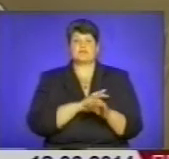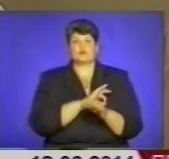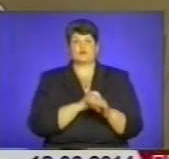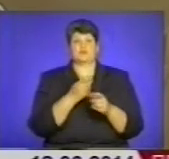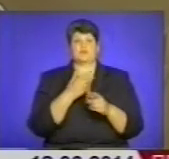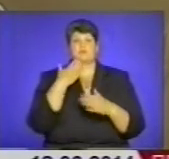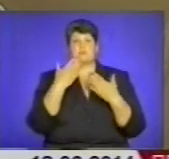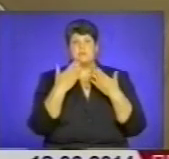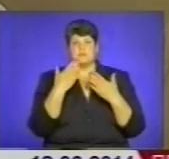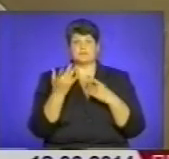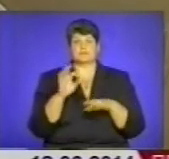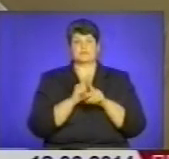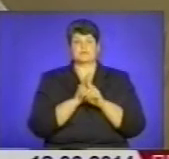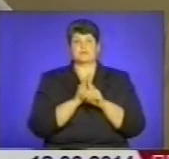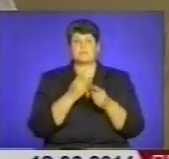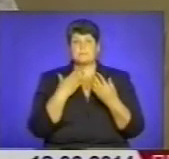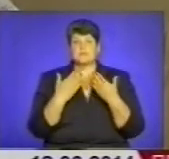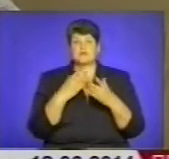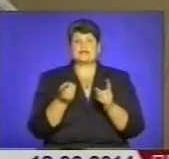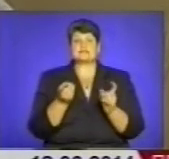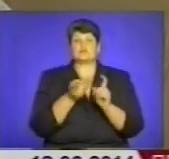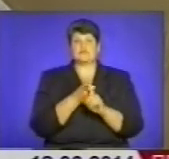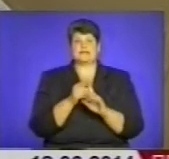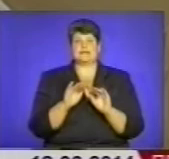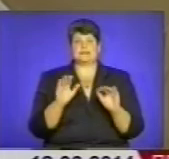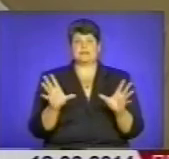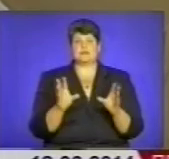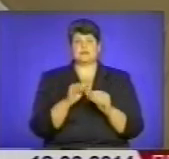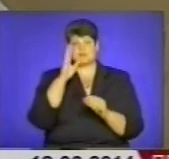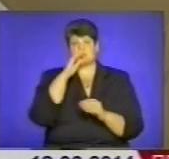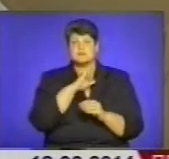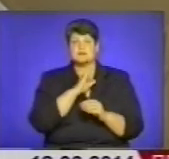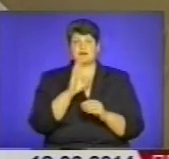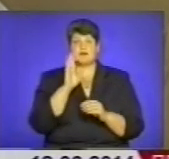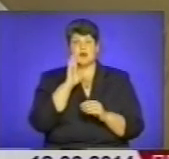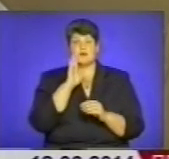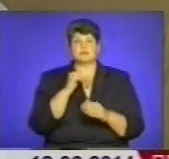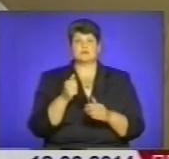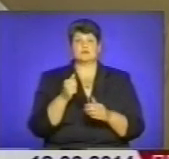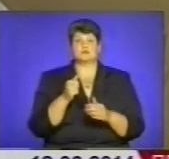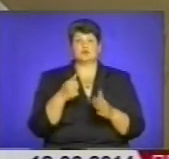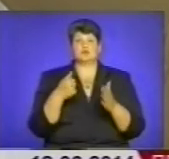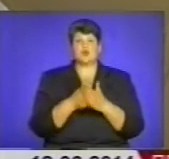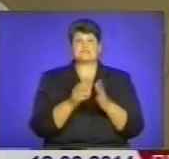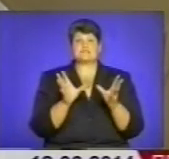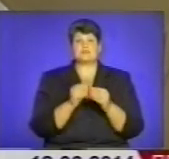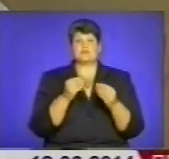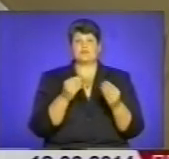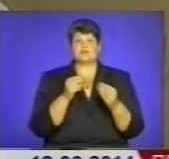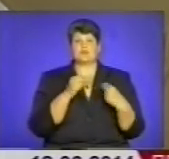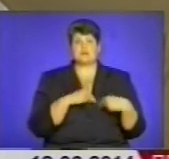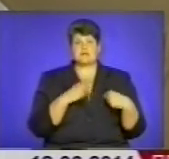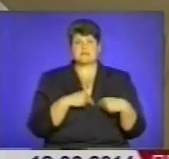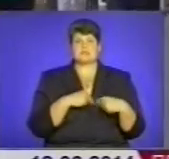виховного впливу проводити, і як залучати дану дитину, разом з батьками ми залучаємо, до співпраці з громадськими